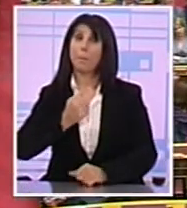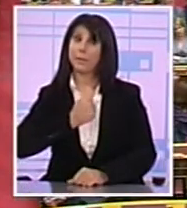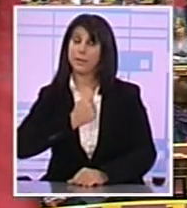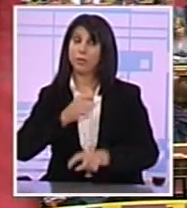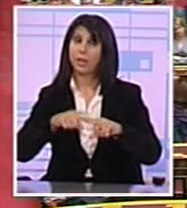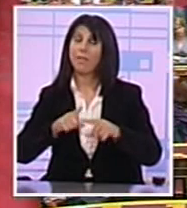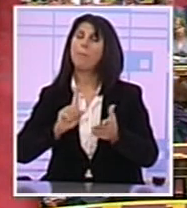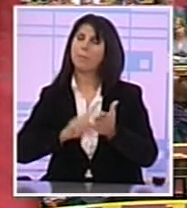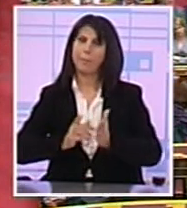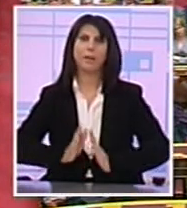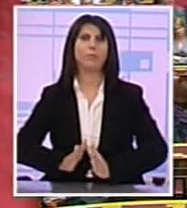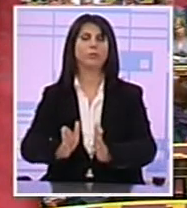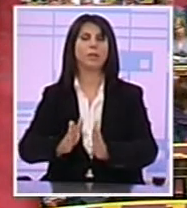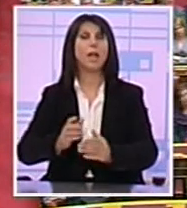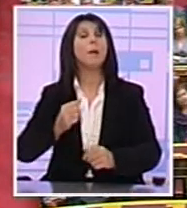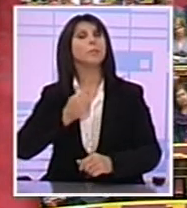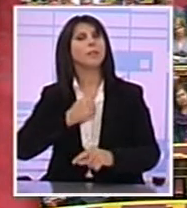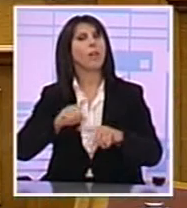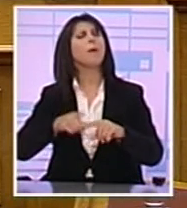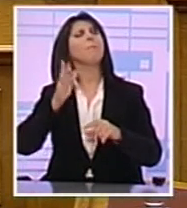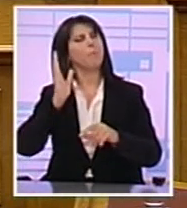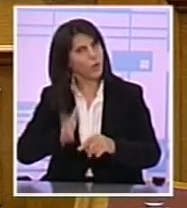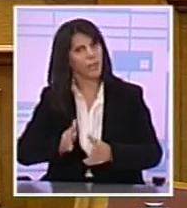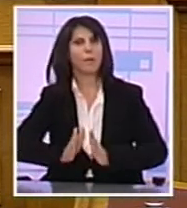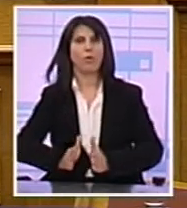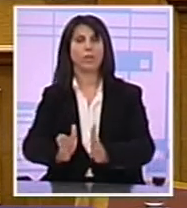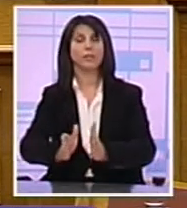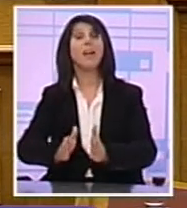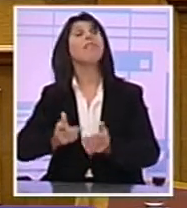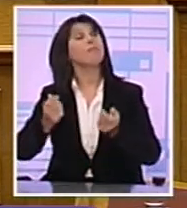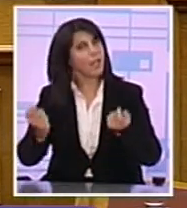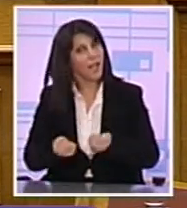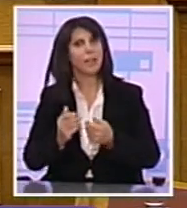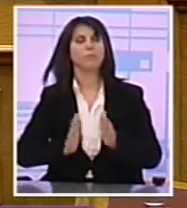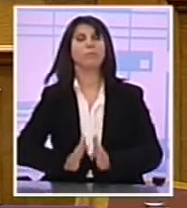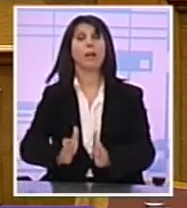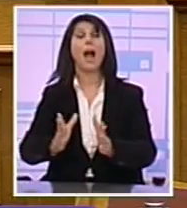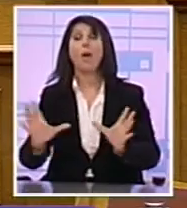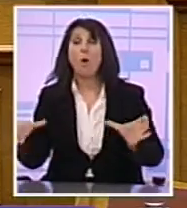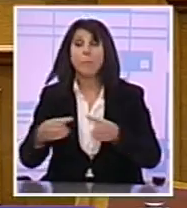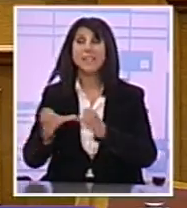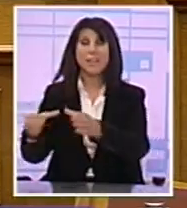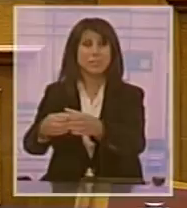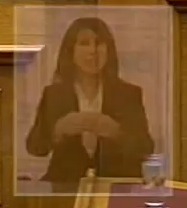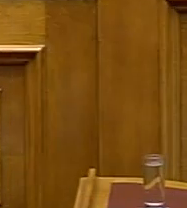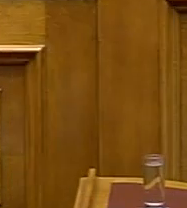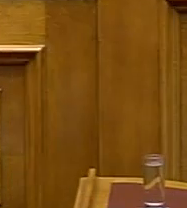Πιστεύω ότι η χώρα μας Μπορεί να πάει μπροστά Και θα πάει μπροστά ενώνοντας τις δυνάμεις μας Ευχαριστώ πάρα πολύ